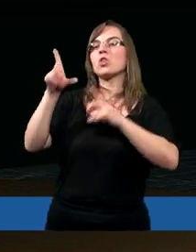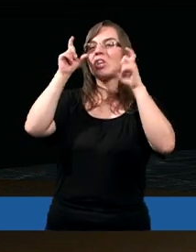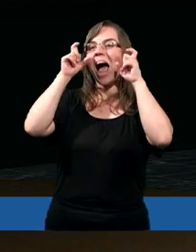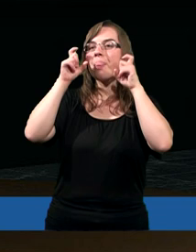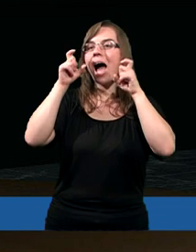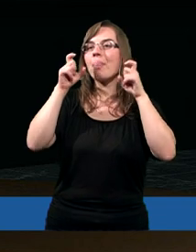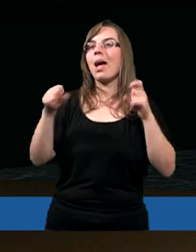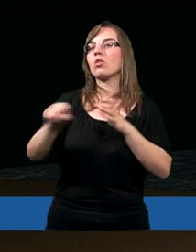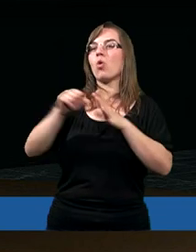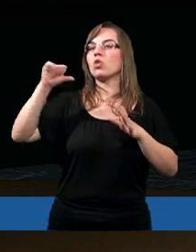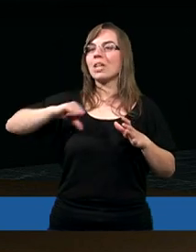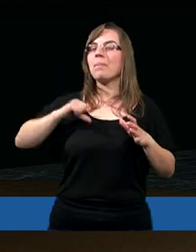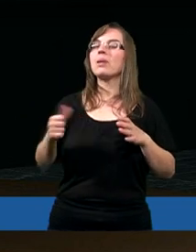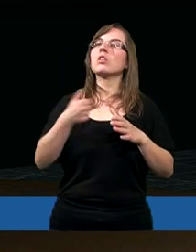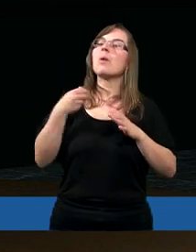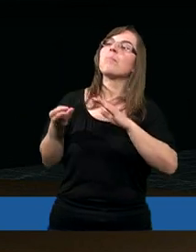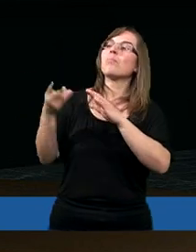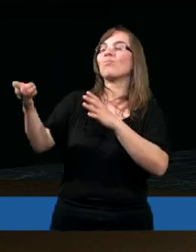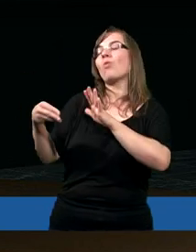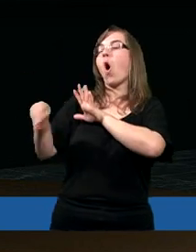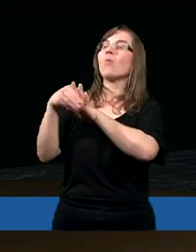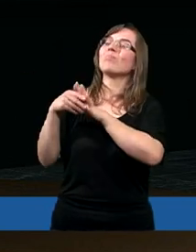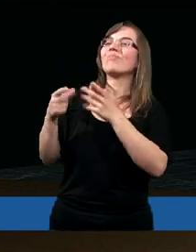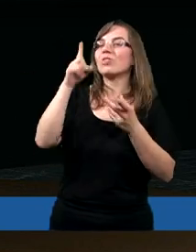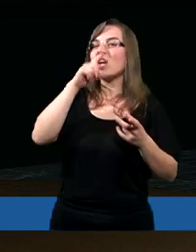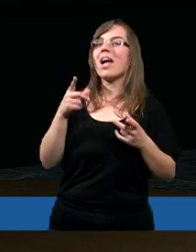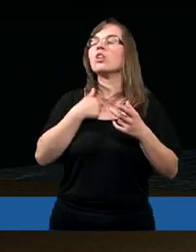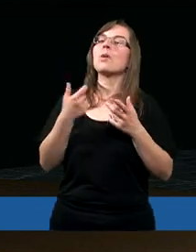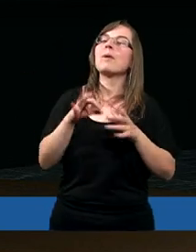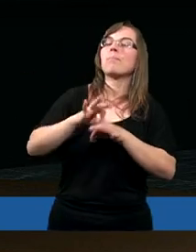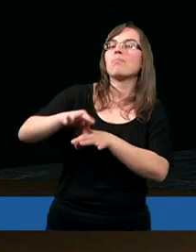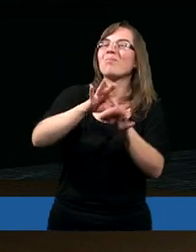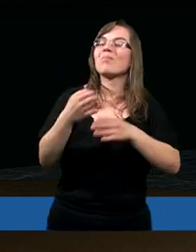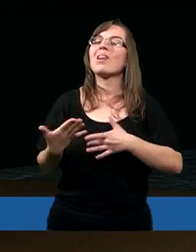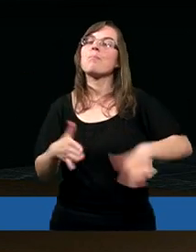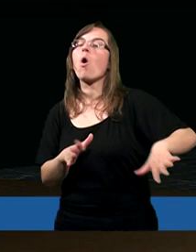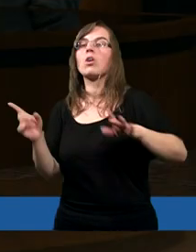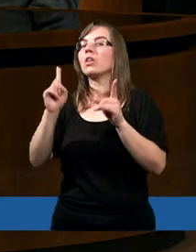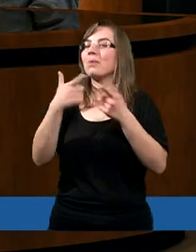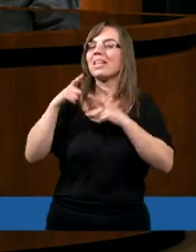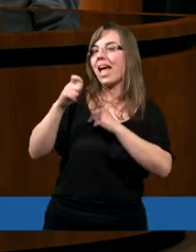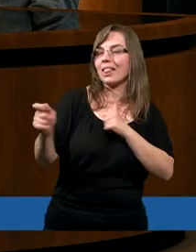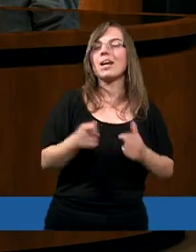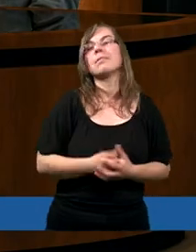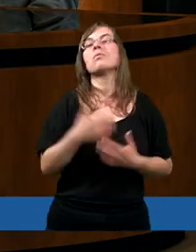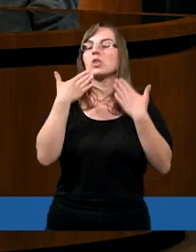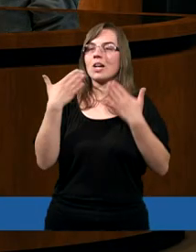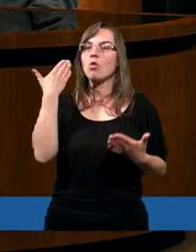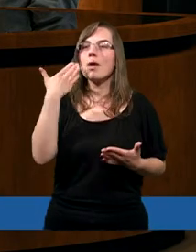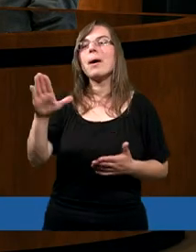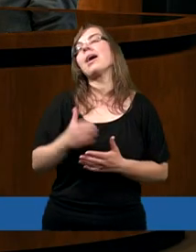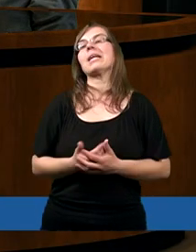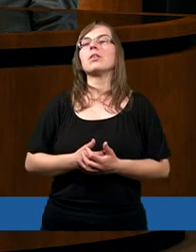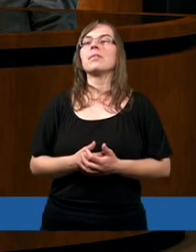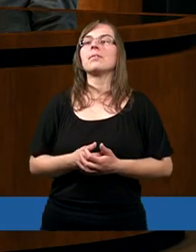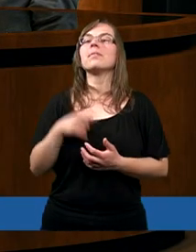który też ma tutaj cel w tym, aby odpowiednio zinterpretować i człowieka poprowadzić. Tak, dziękuję bardzo. Tak proszę, tak